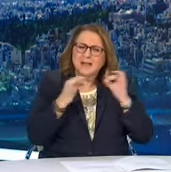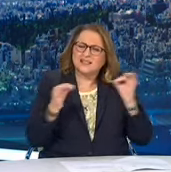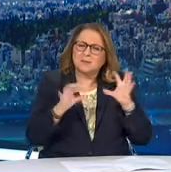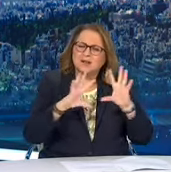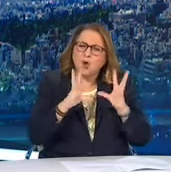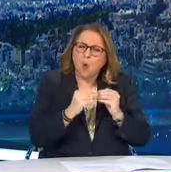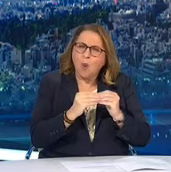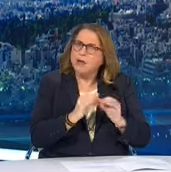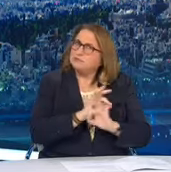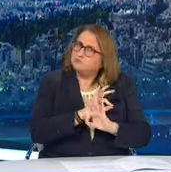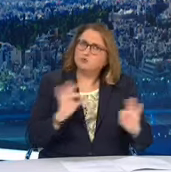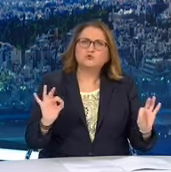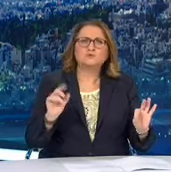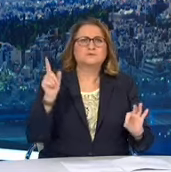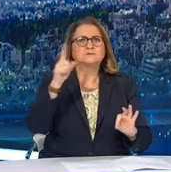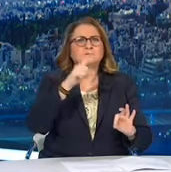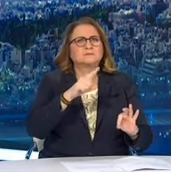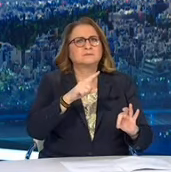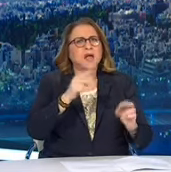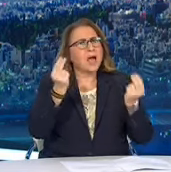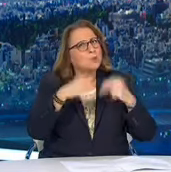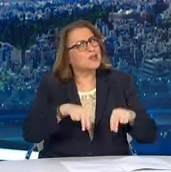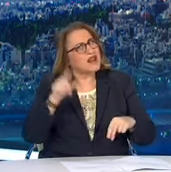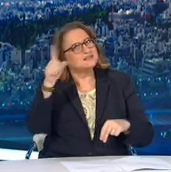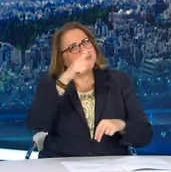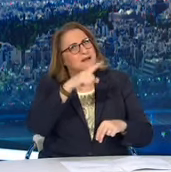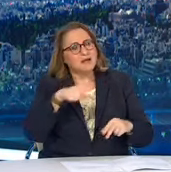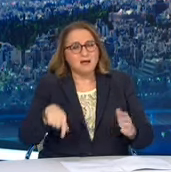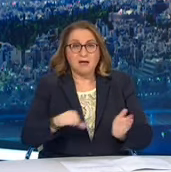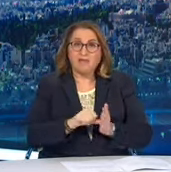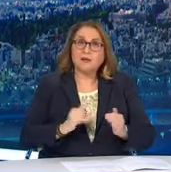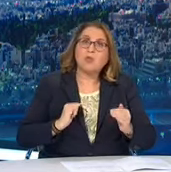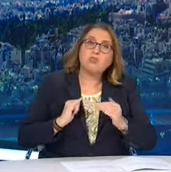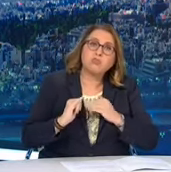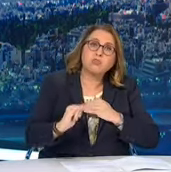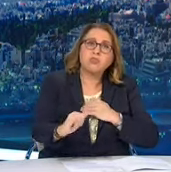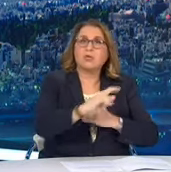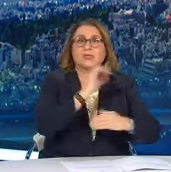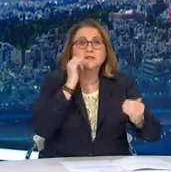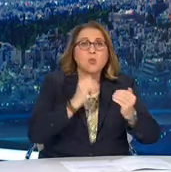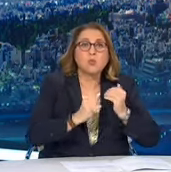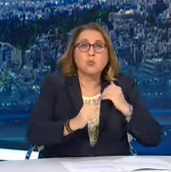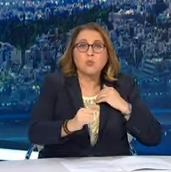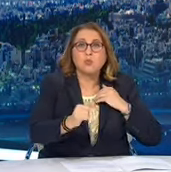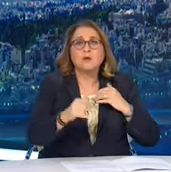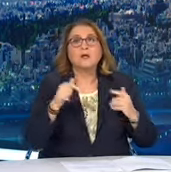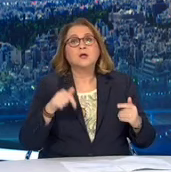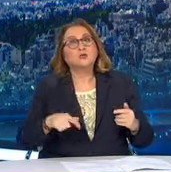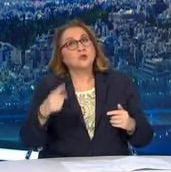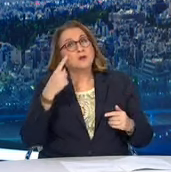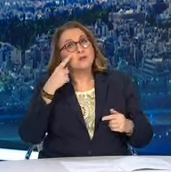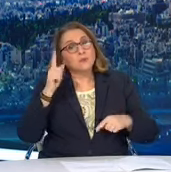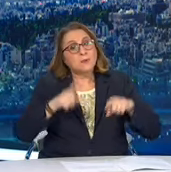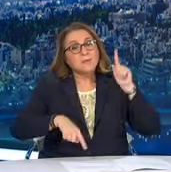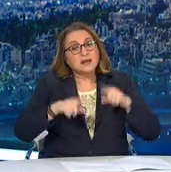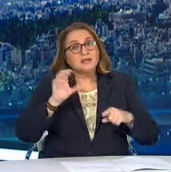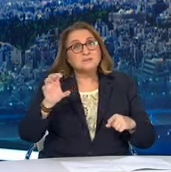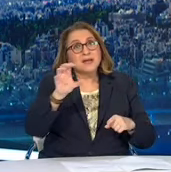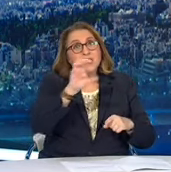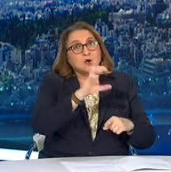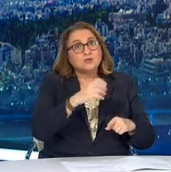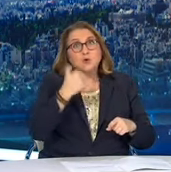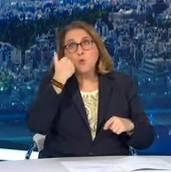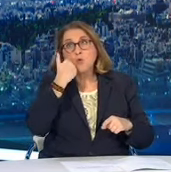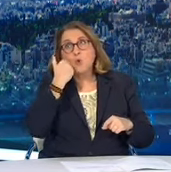και κάποια μέτρα παραπάνω από τα μέτρα που έχουμε εφαρμόσει σε κάποια περιοχή από το πορτοκαλί στο κίτρινο ή από το κόκκινο στο